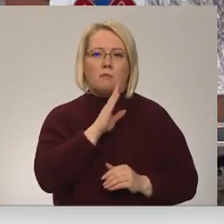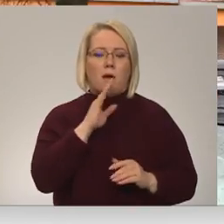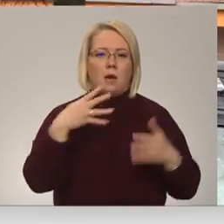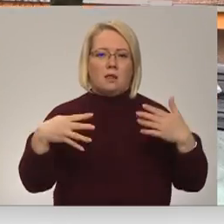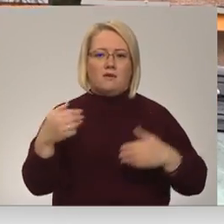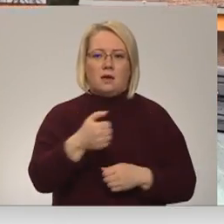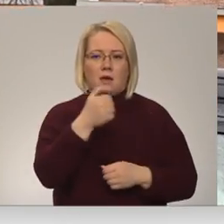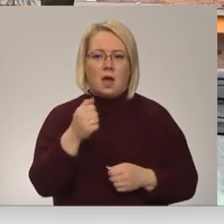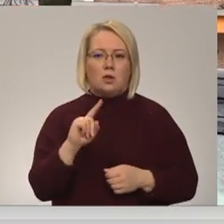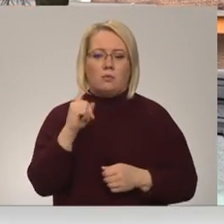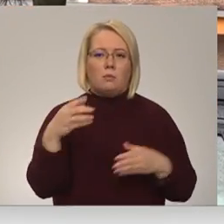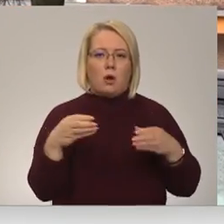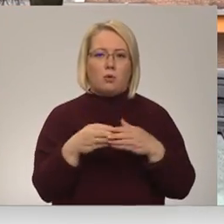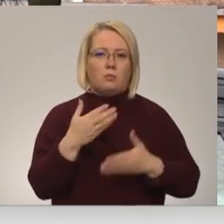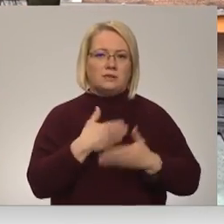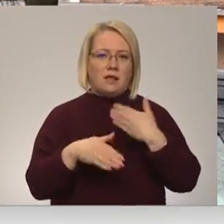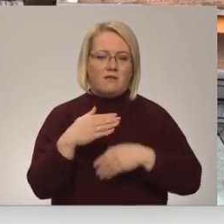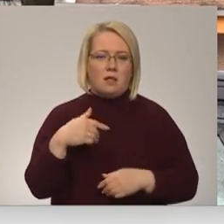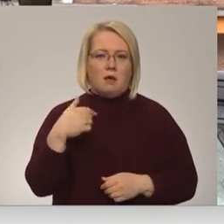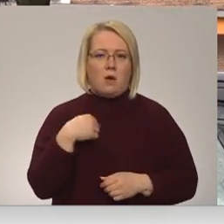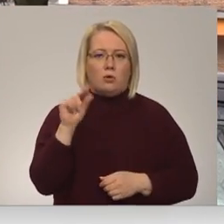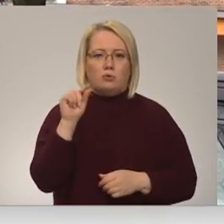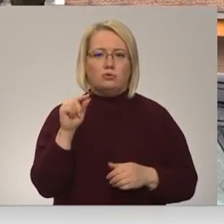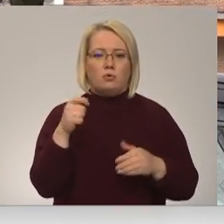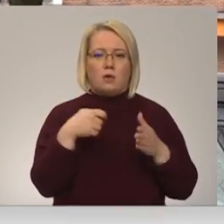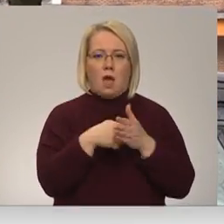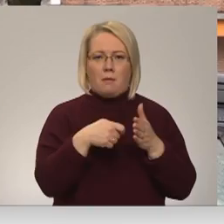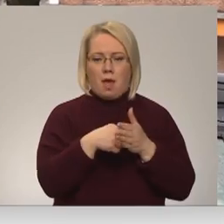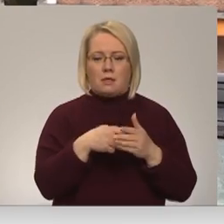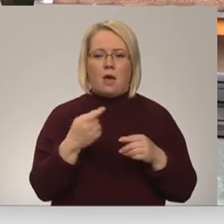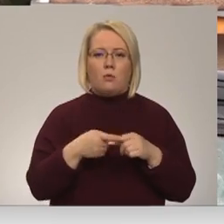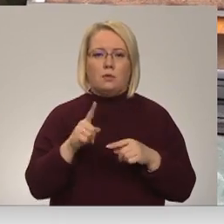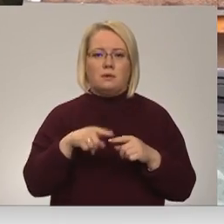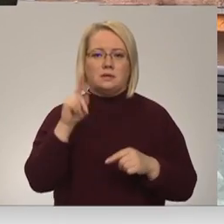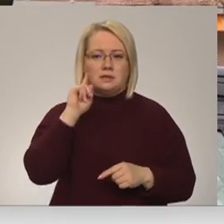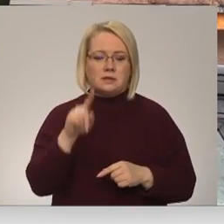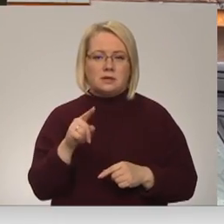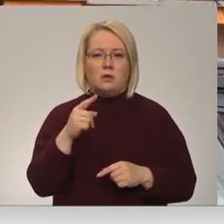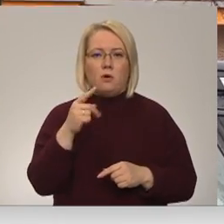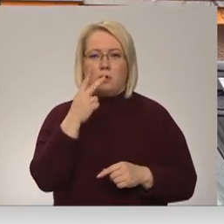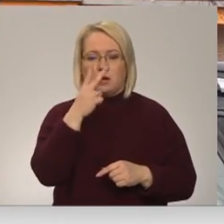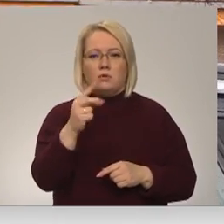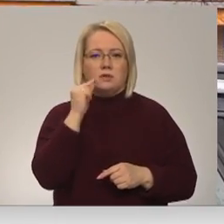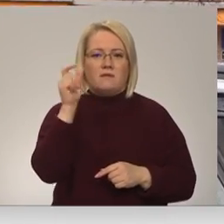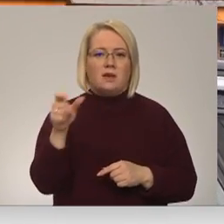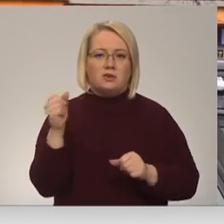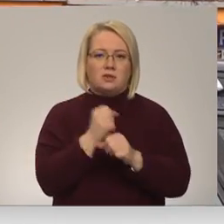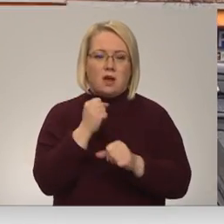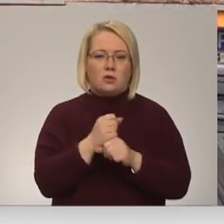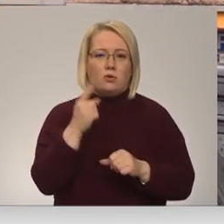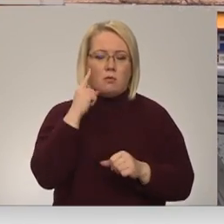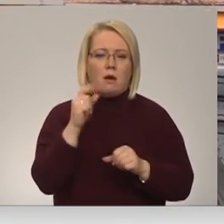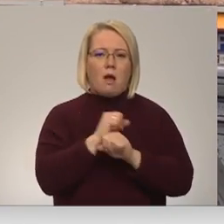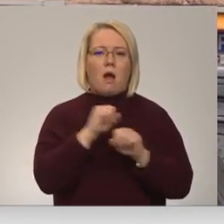viņa ir pirmās grupas invalīts, un tad man višķi jāapgādāja. Bet tāpēc es arī zinu un skatījos, tik tikko vīri strādā, un es domāju, ka viņa ātri